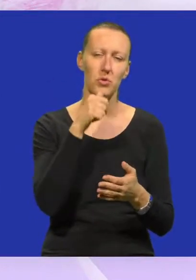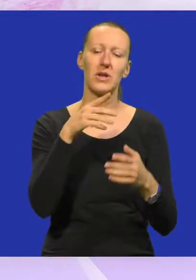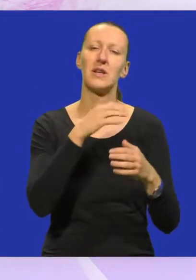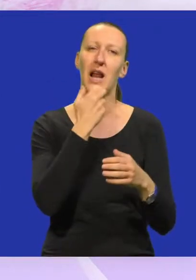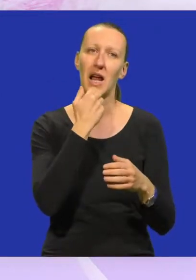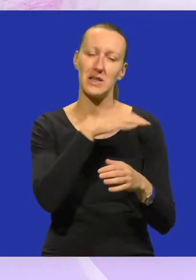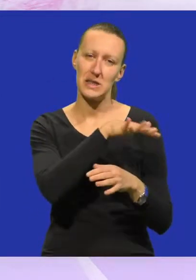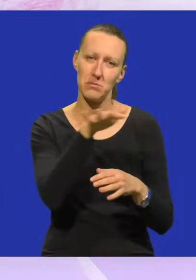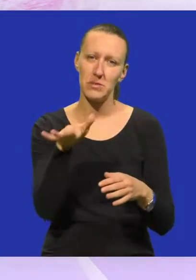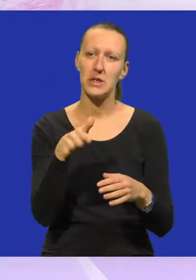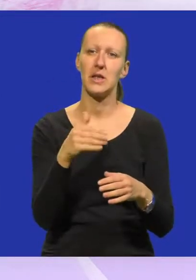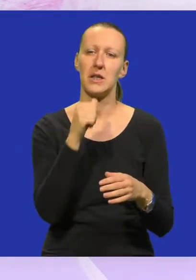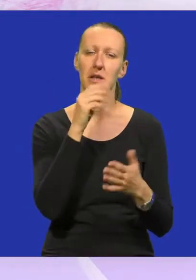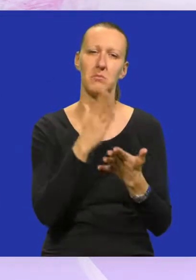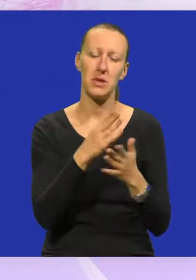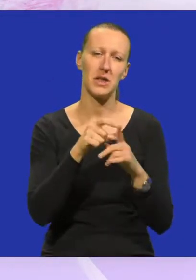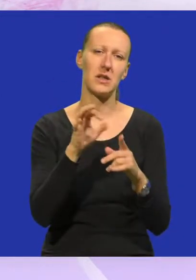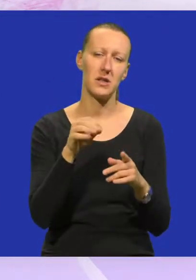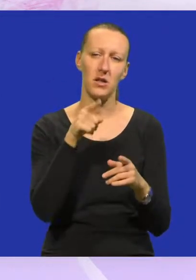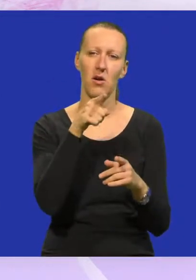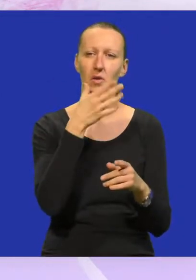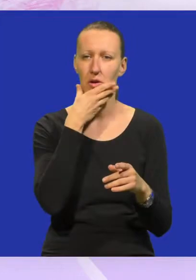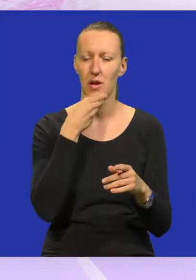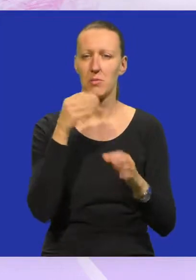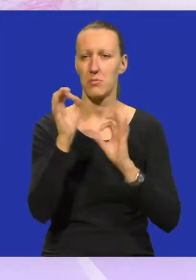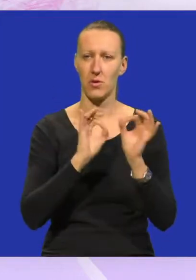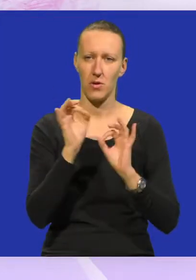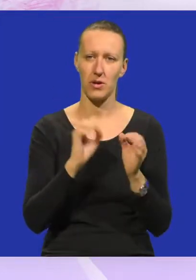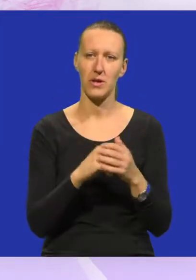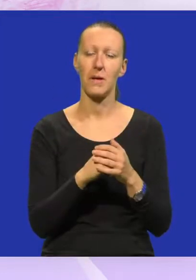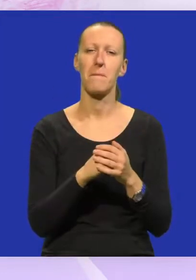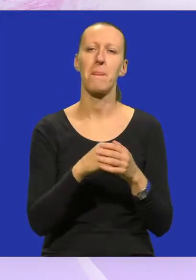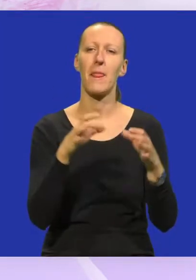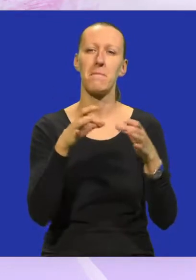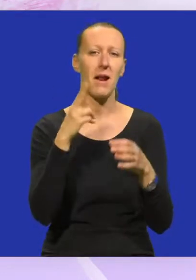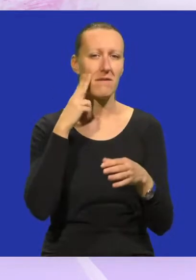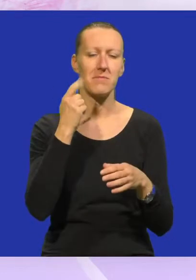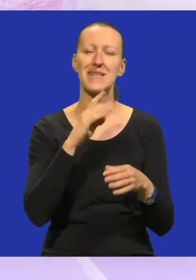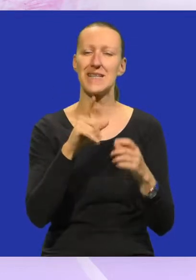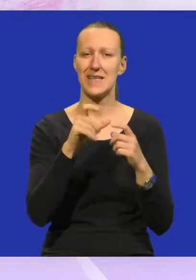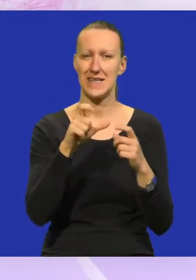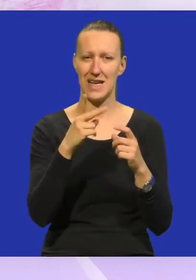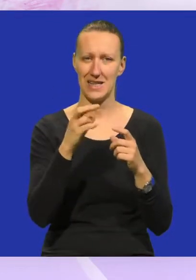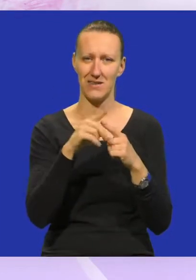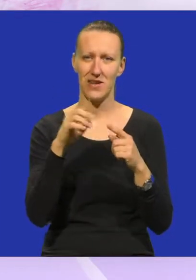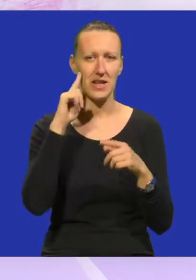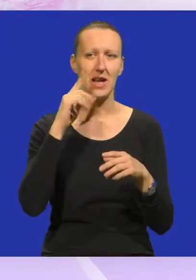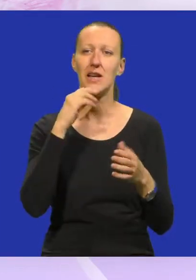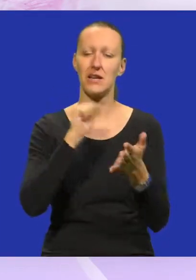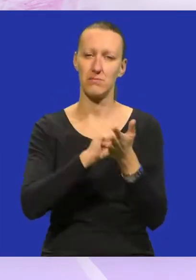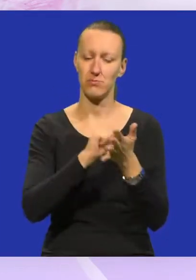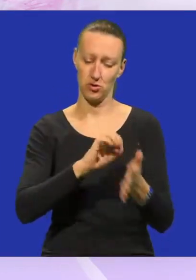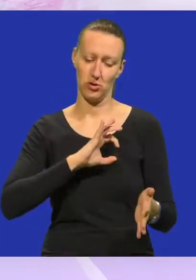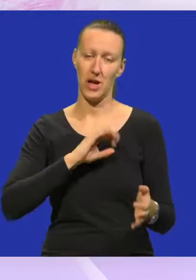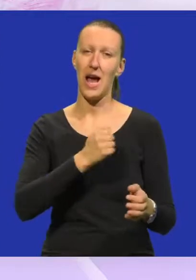nasmijati ih i biti dio ovog lijepog projekta. Mala samozatina firme Sesveta osmislila je i tiskala